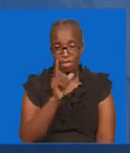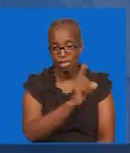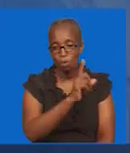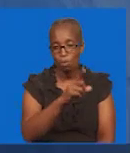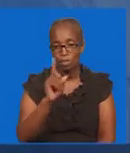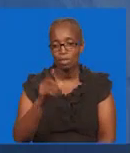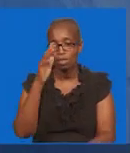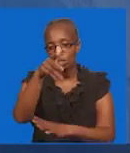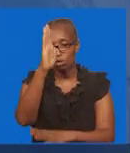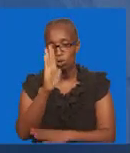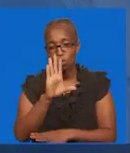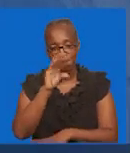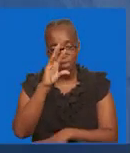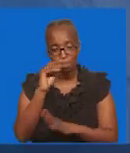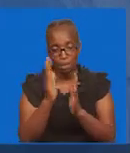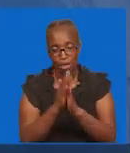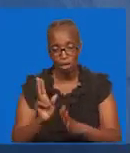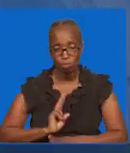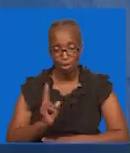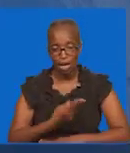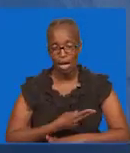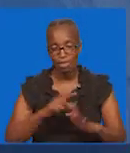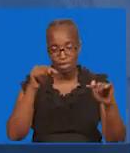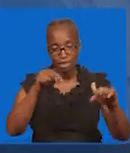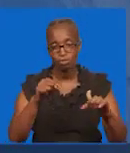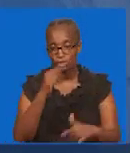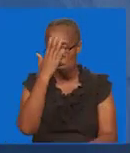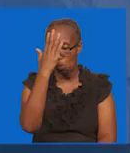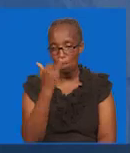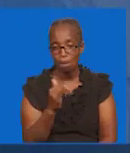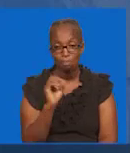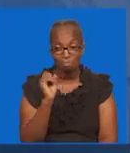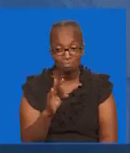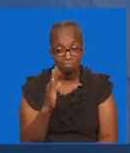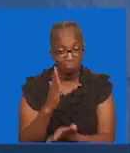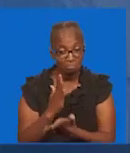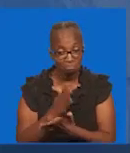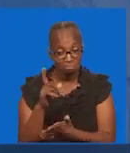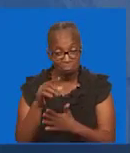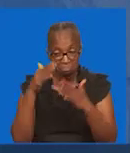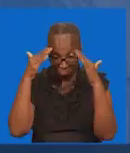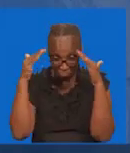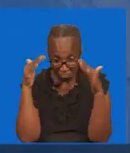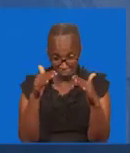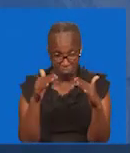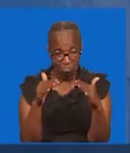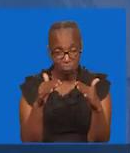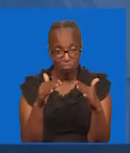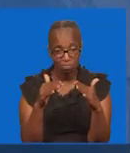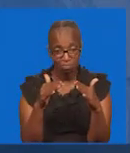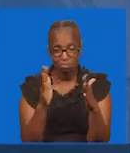Mungu ananena nasi siku ya leo Ananena nao siku ya leo Ili ukaweze kwelewa Kama utamutanzama mtu